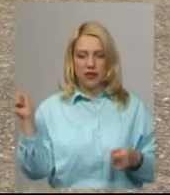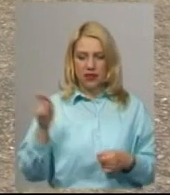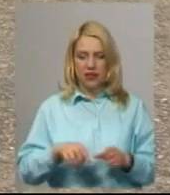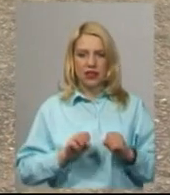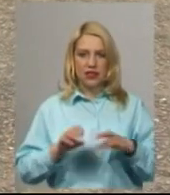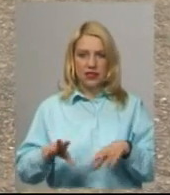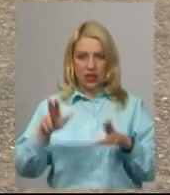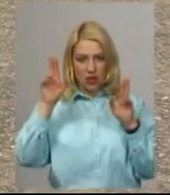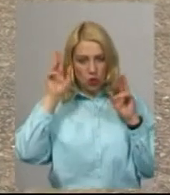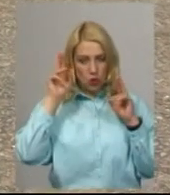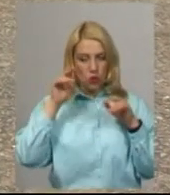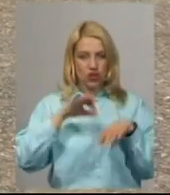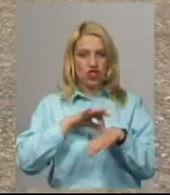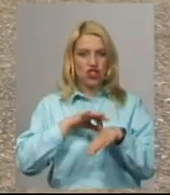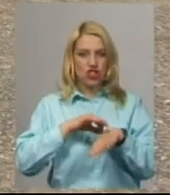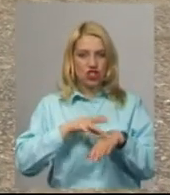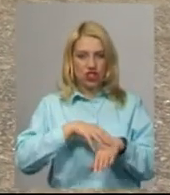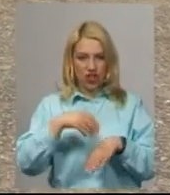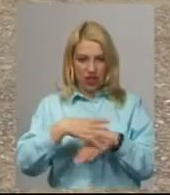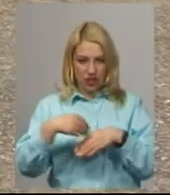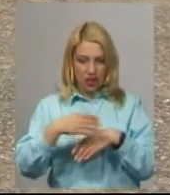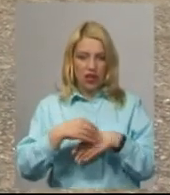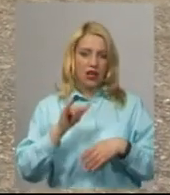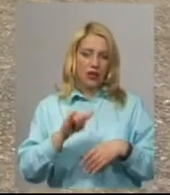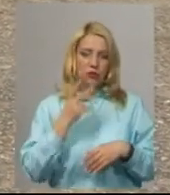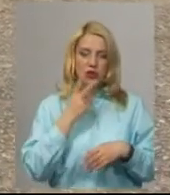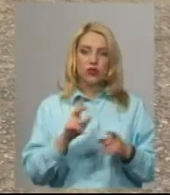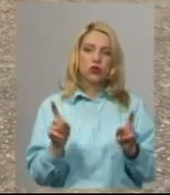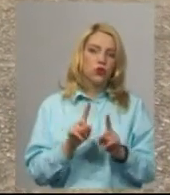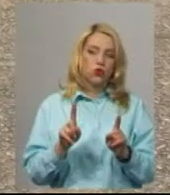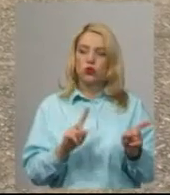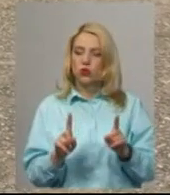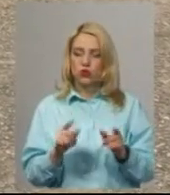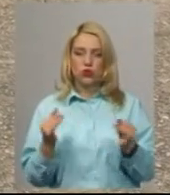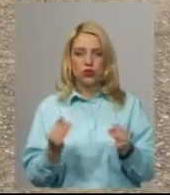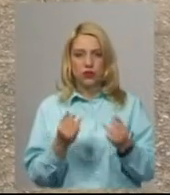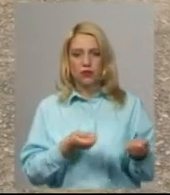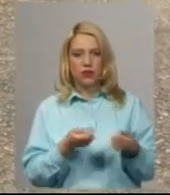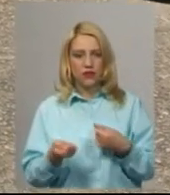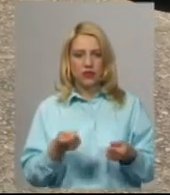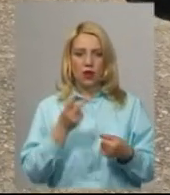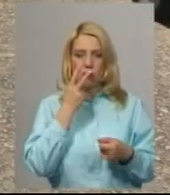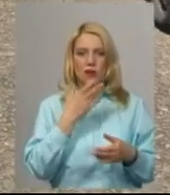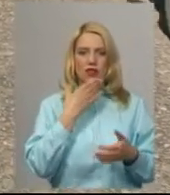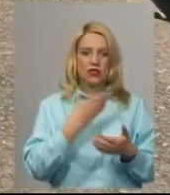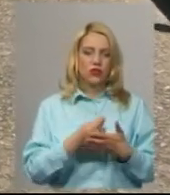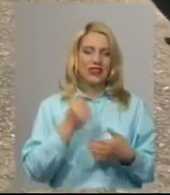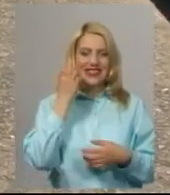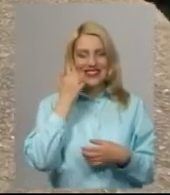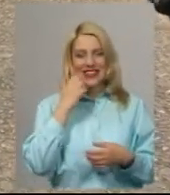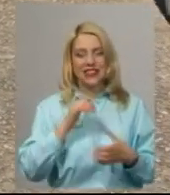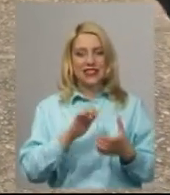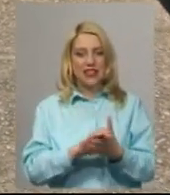подивитися, хто тут з чим приїхав, побачити своїх старих знайомих,